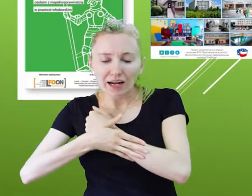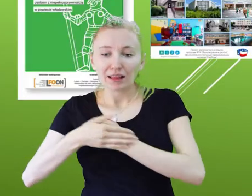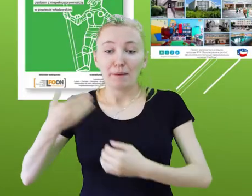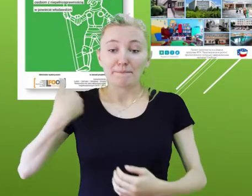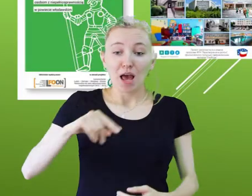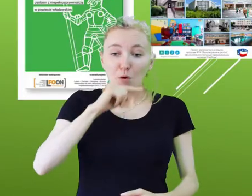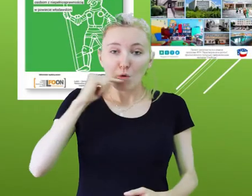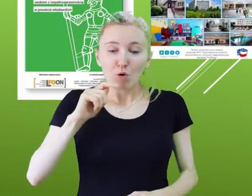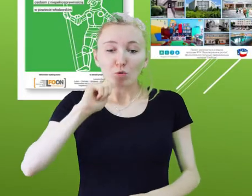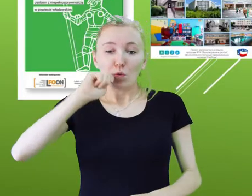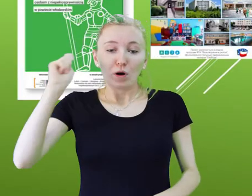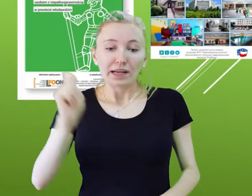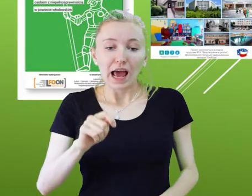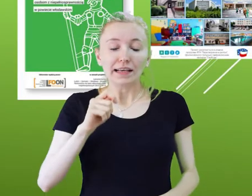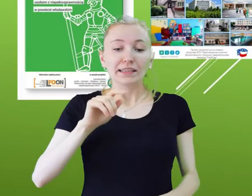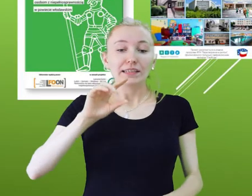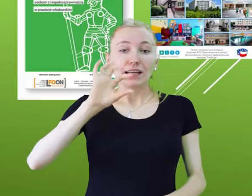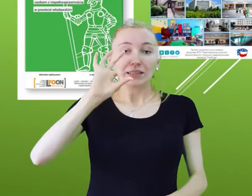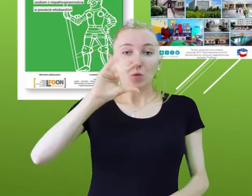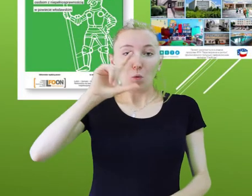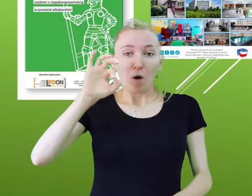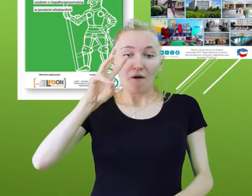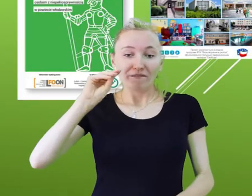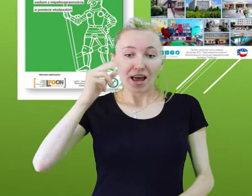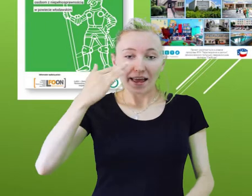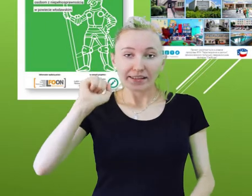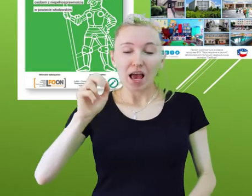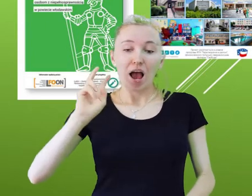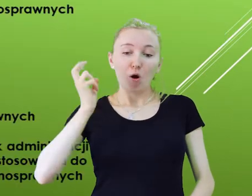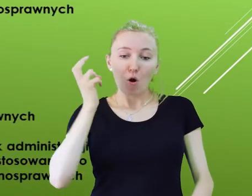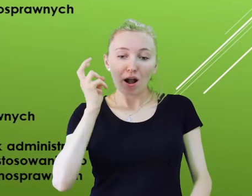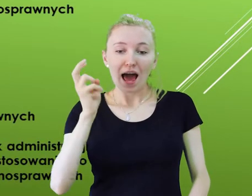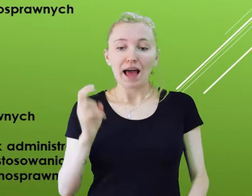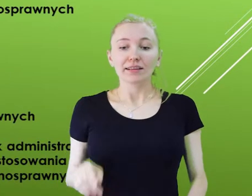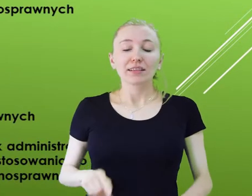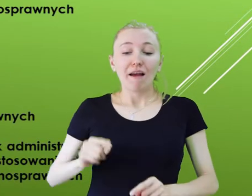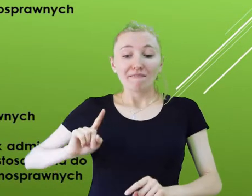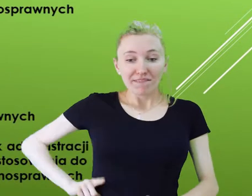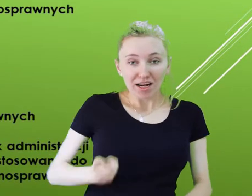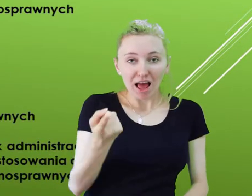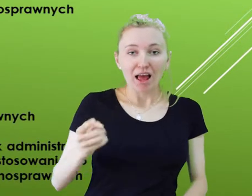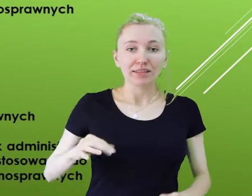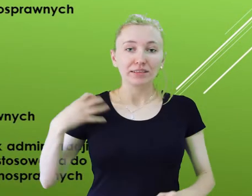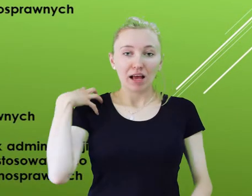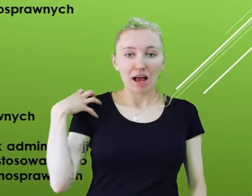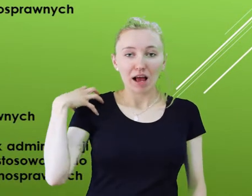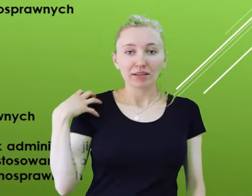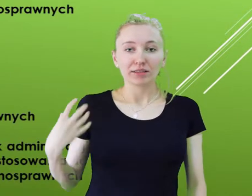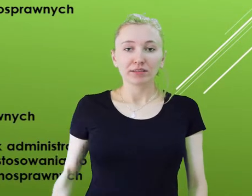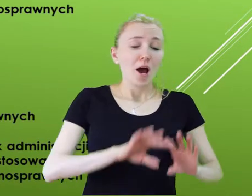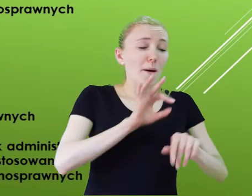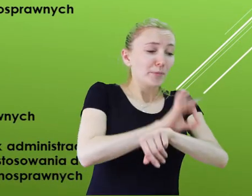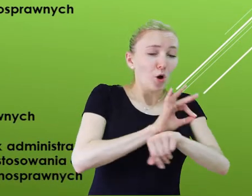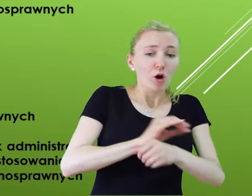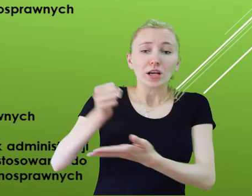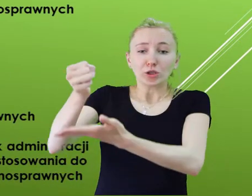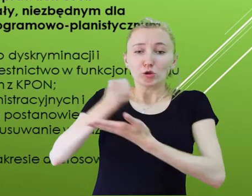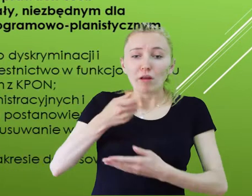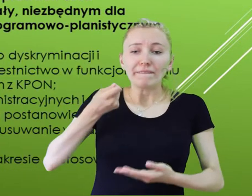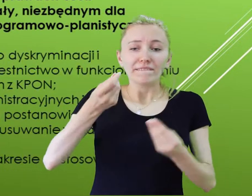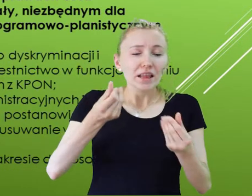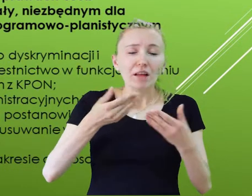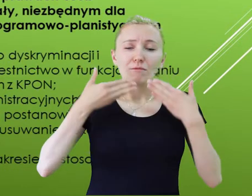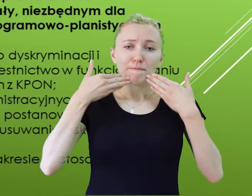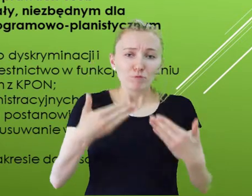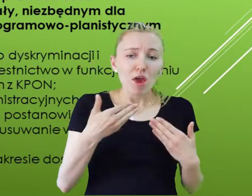Organizacji Zagranicznych z Białorusi, Ukrainy, Słowenii, Holandii, Francji i Anglii. Projekty finansowane były